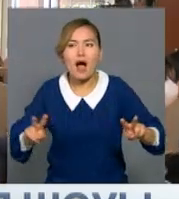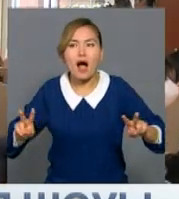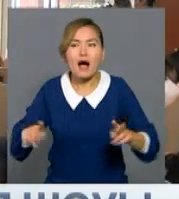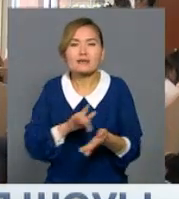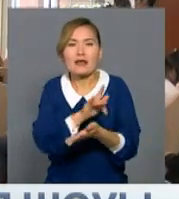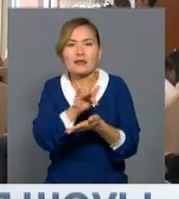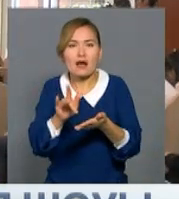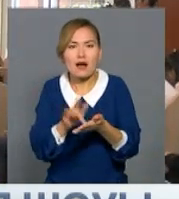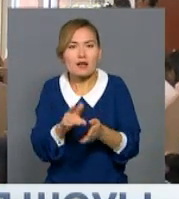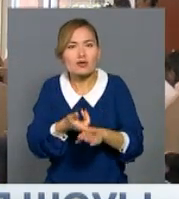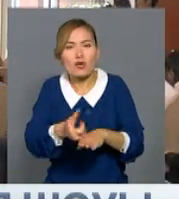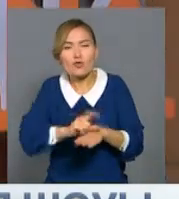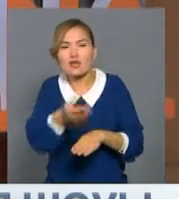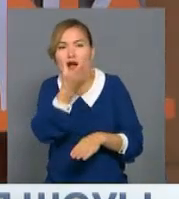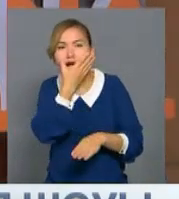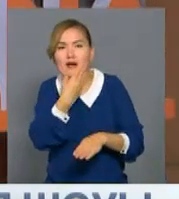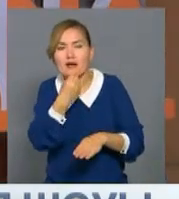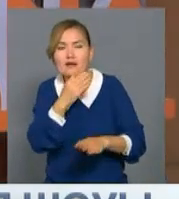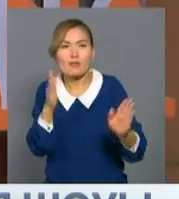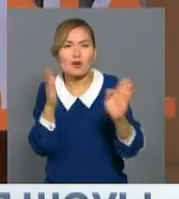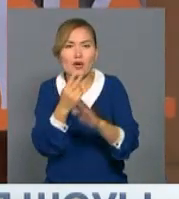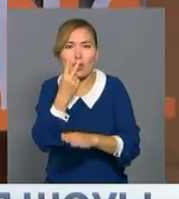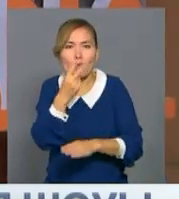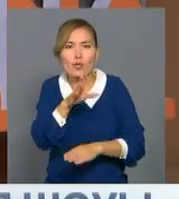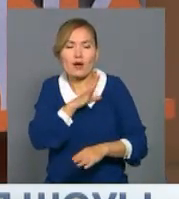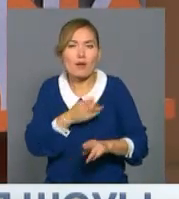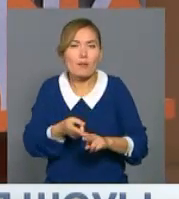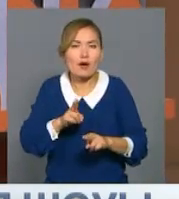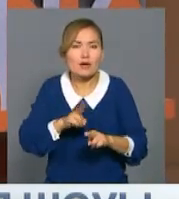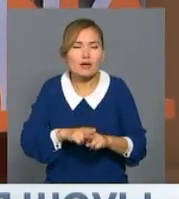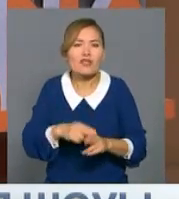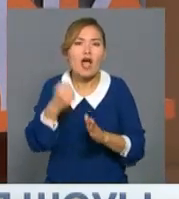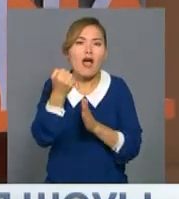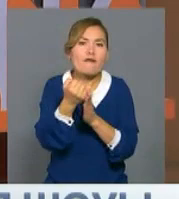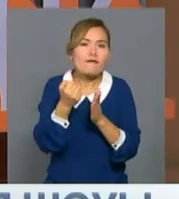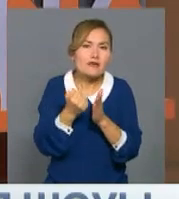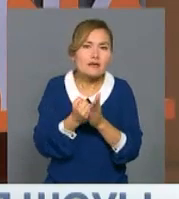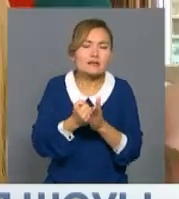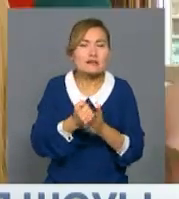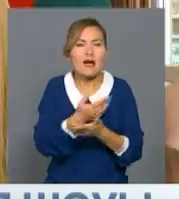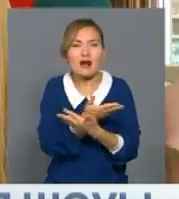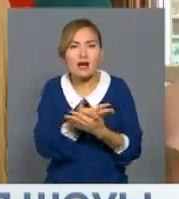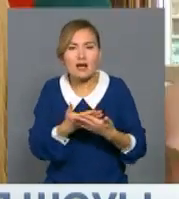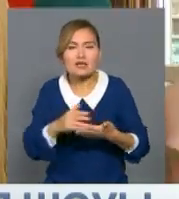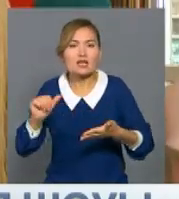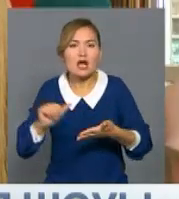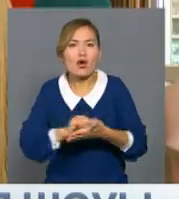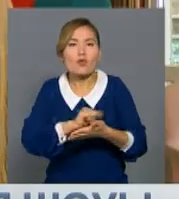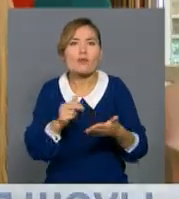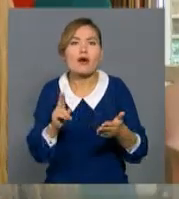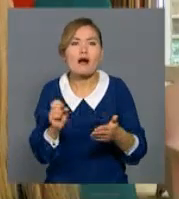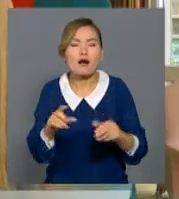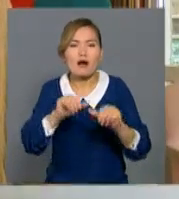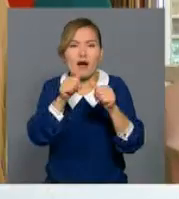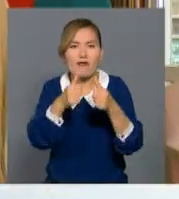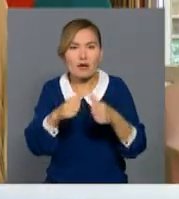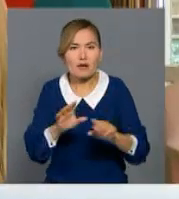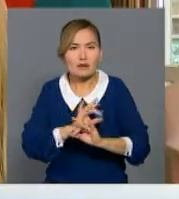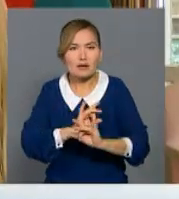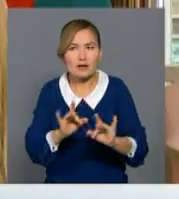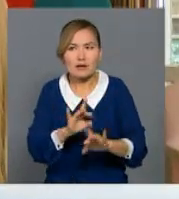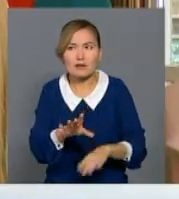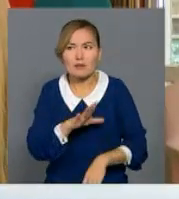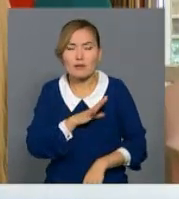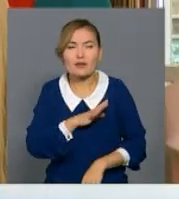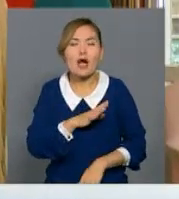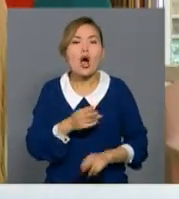туристик пакеттер таныстырылды. Сайқыттаушыларға рәзімделетін визаның мүмкінтіктер айтылды. Мене Пекен ғаласынан кейін Суджоуға